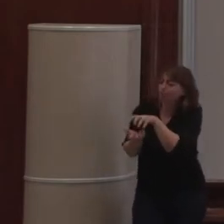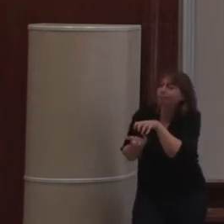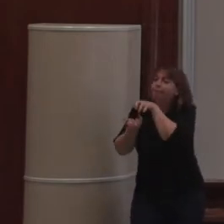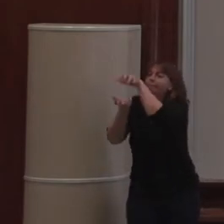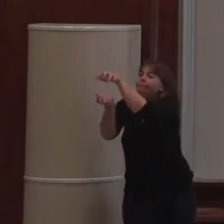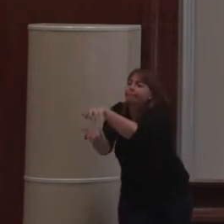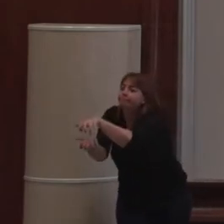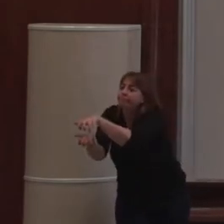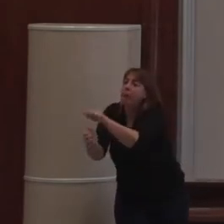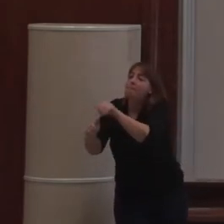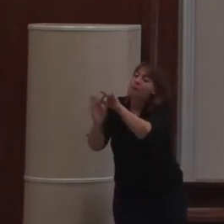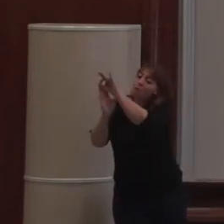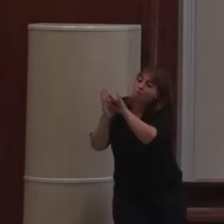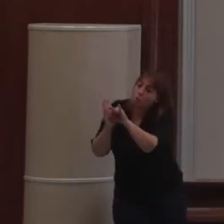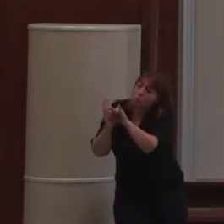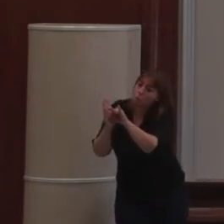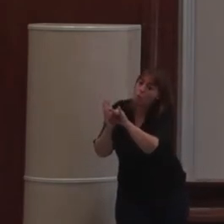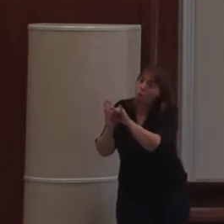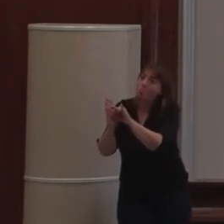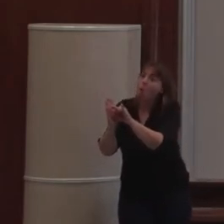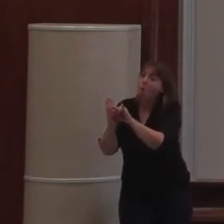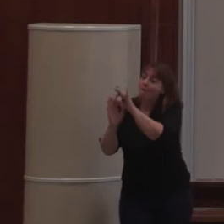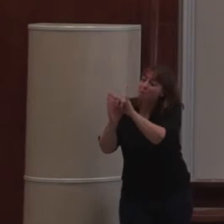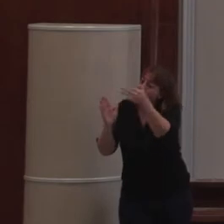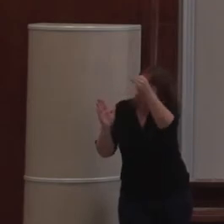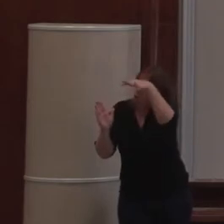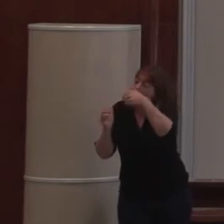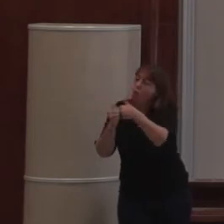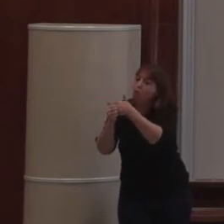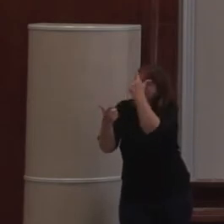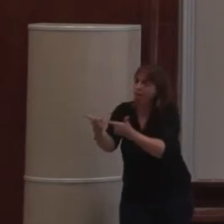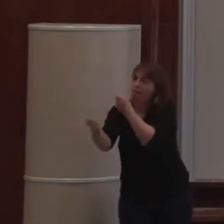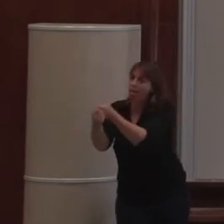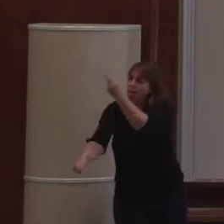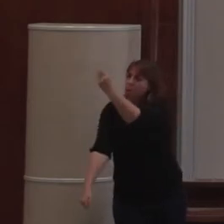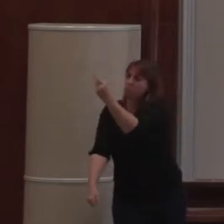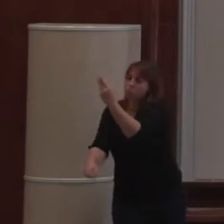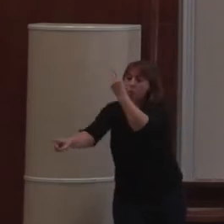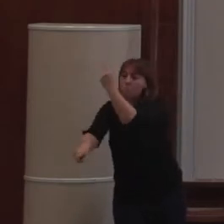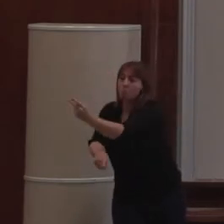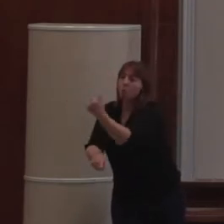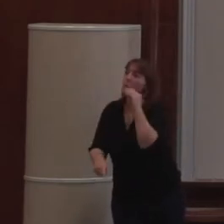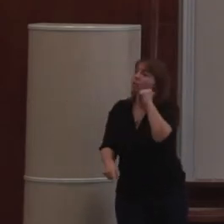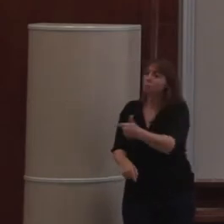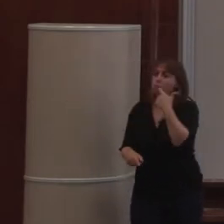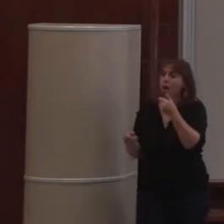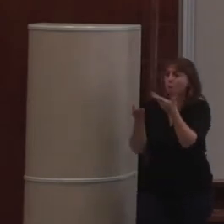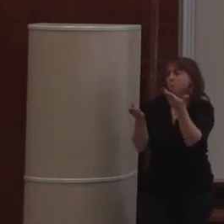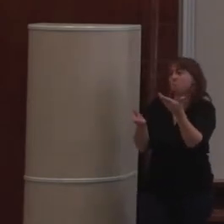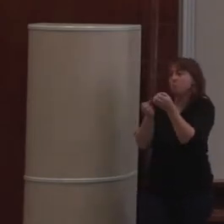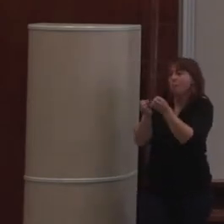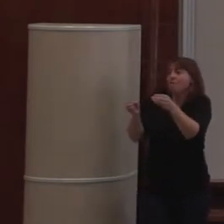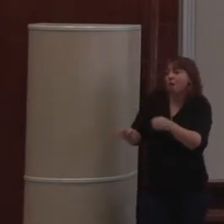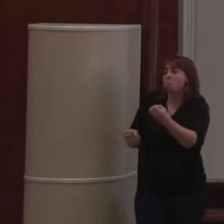fonctionnalités métiers qui sont spécifiques. Et donc, pour ça, on a effectivement besoin d'un framework, d'un cadre dans lequel on va pouvoir